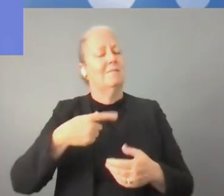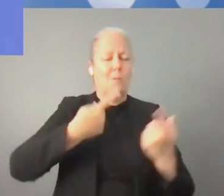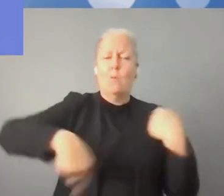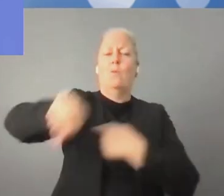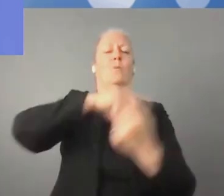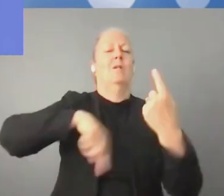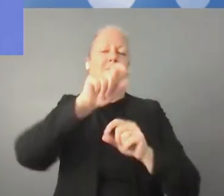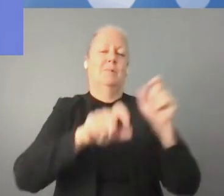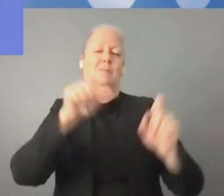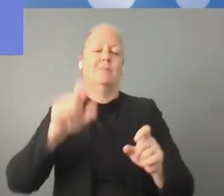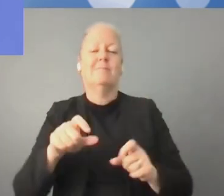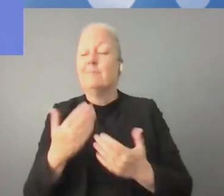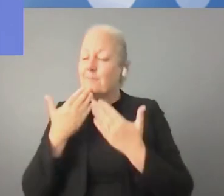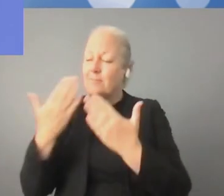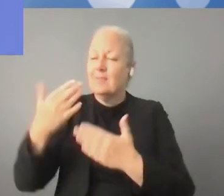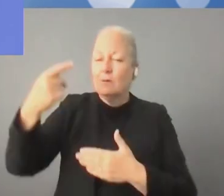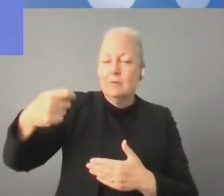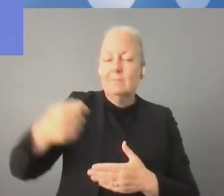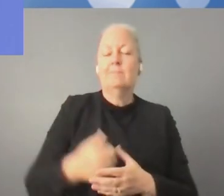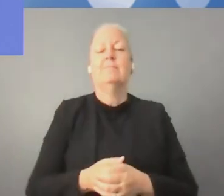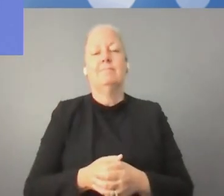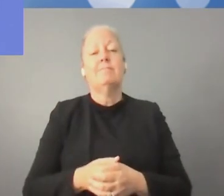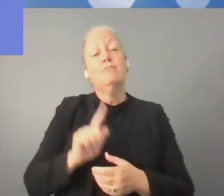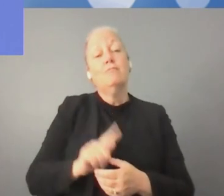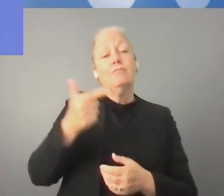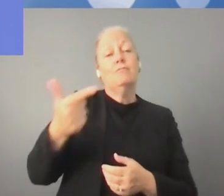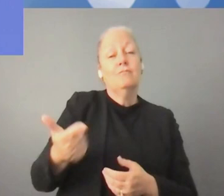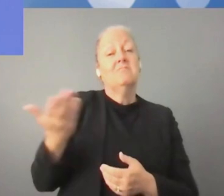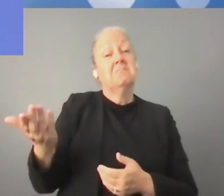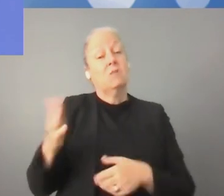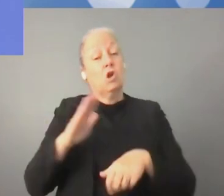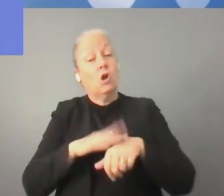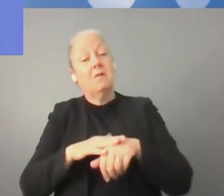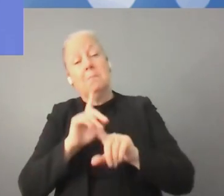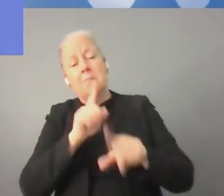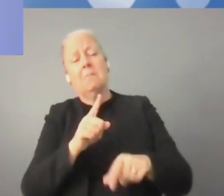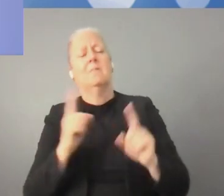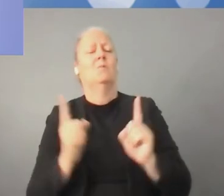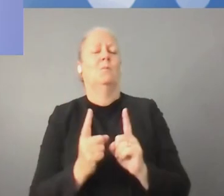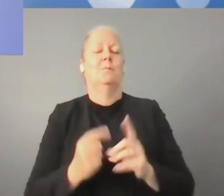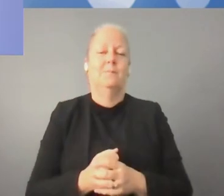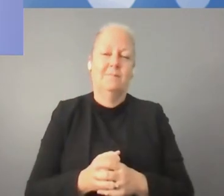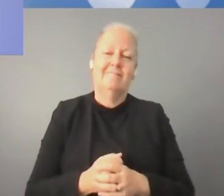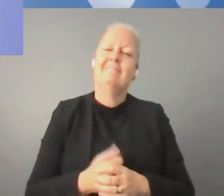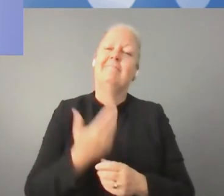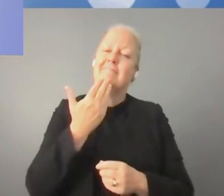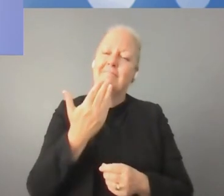ونحاول أن نساعد الأكثر لإيجاد فرص عمل أفضل في الحياة.